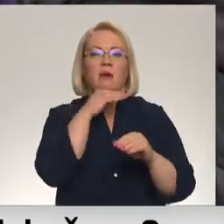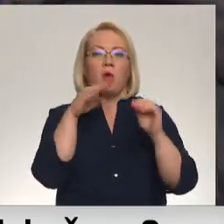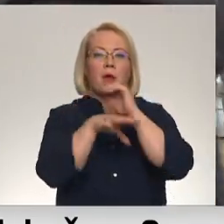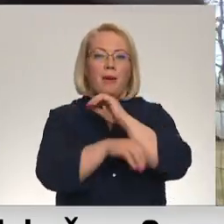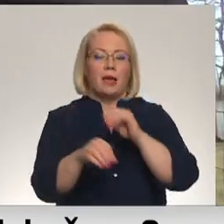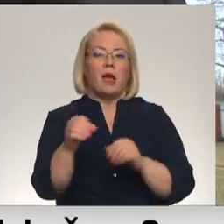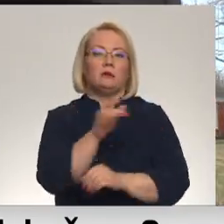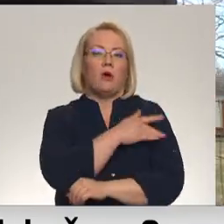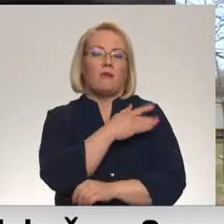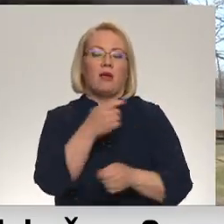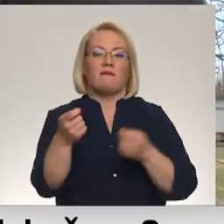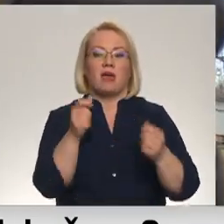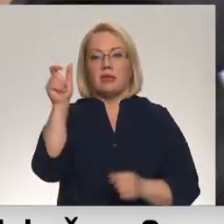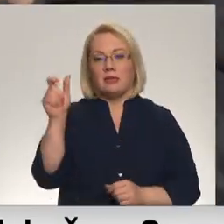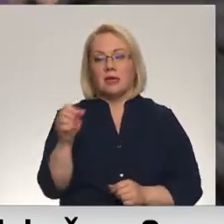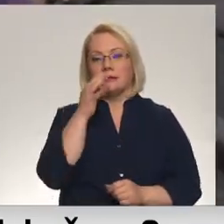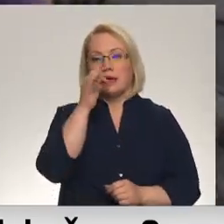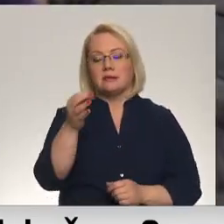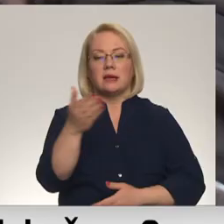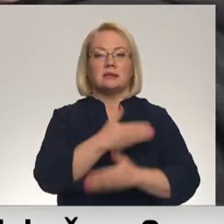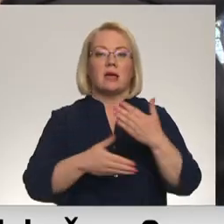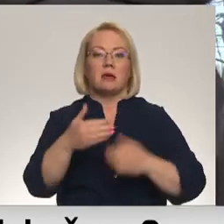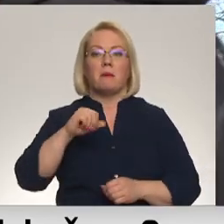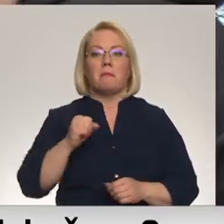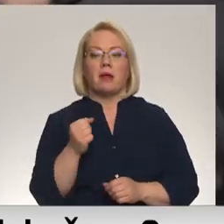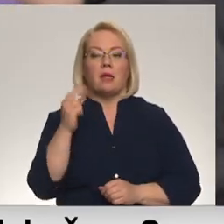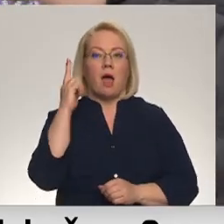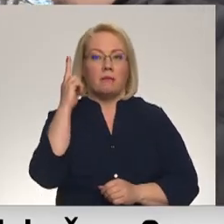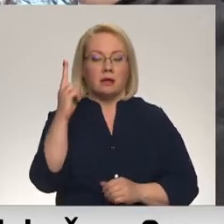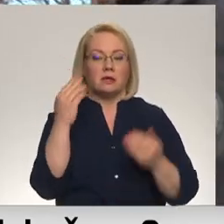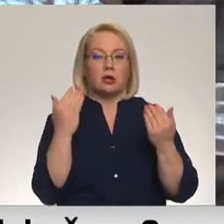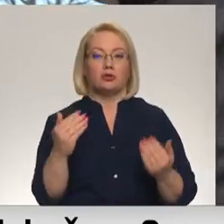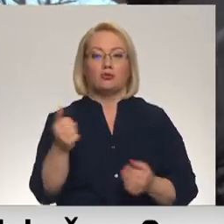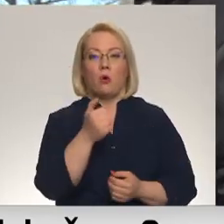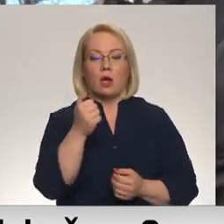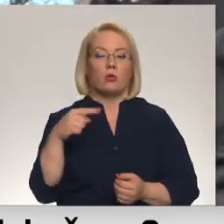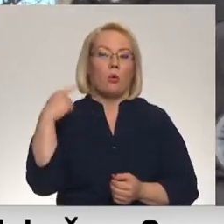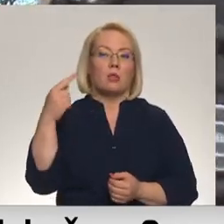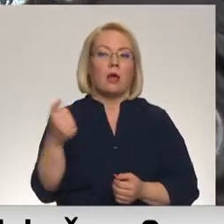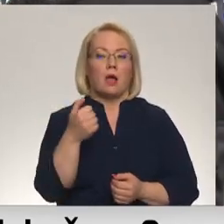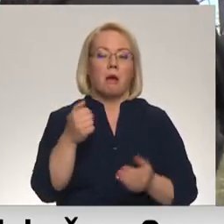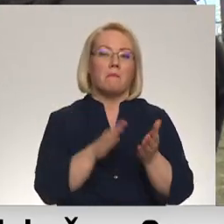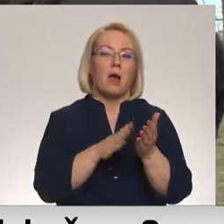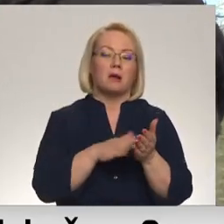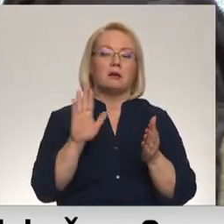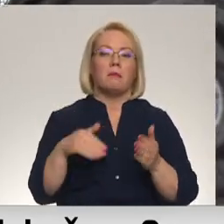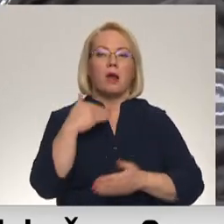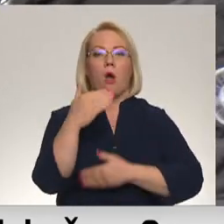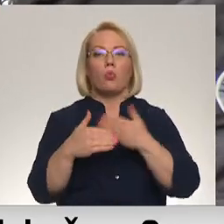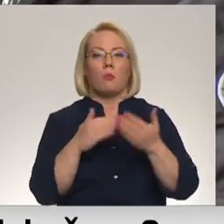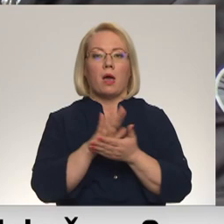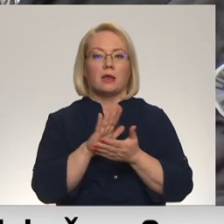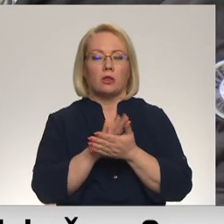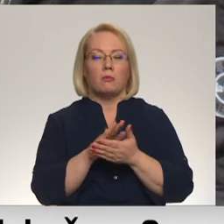komunālo pakalpumu vadītājs gan teica, ka sadarbības partneris apliecinājas, ka vismaz šogad un nākamgad māksa par tekstilu atkritumiem